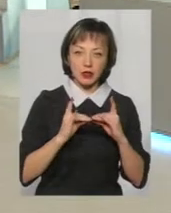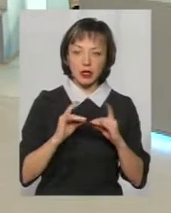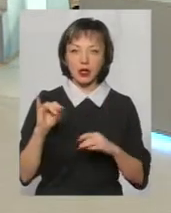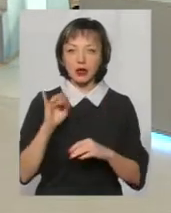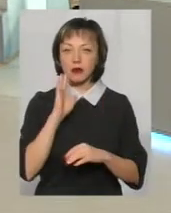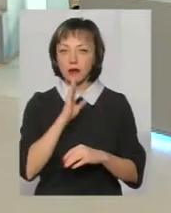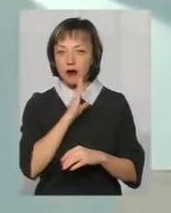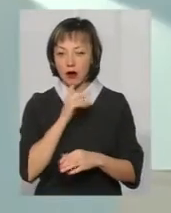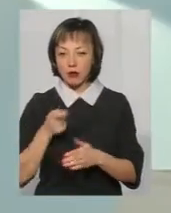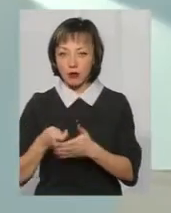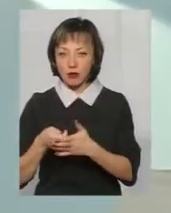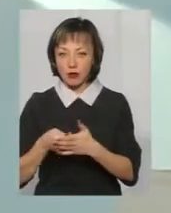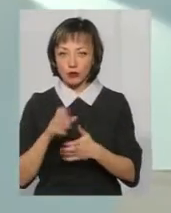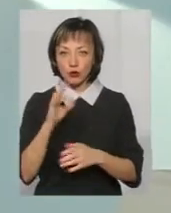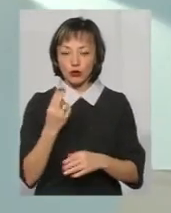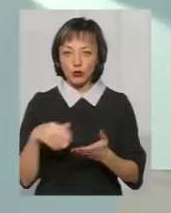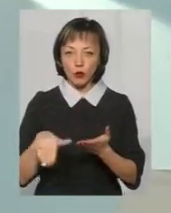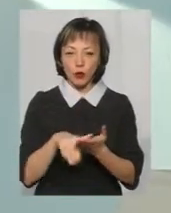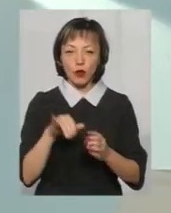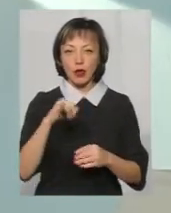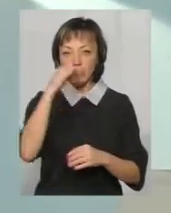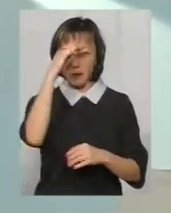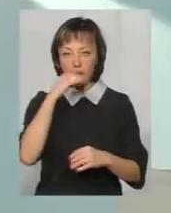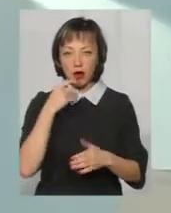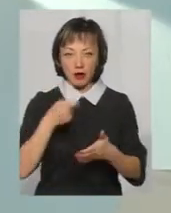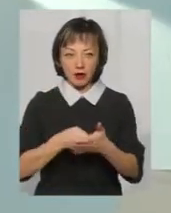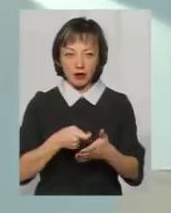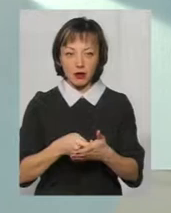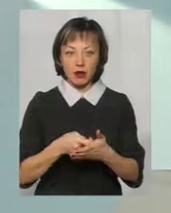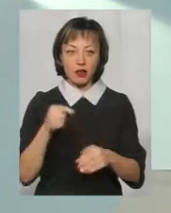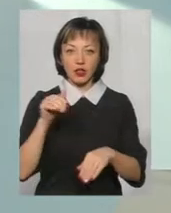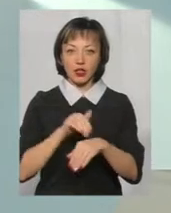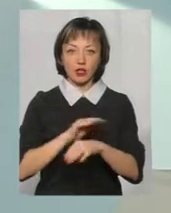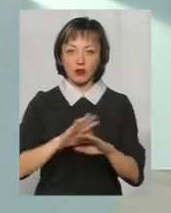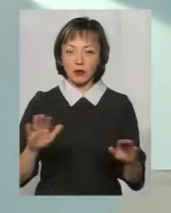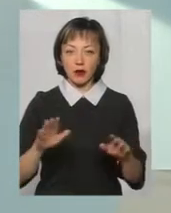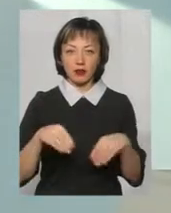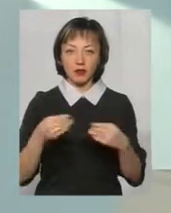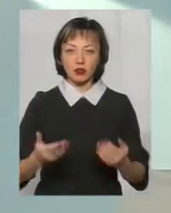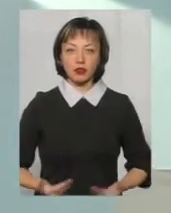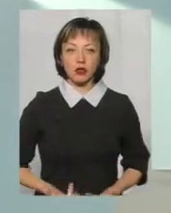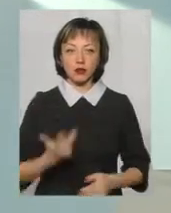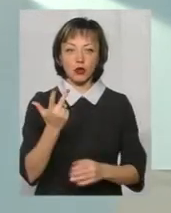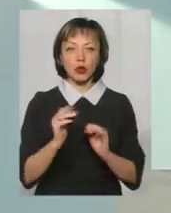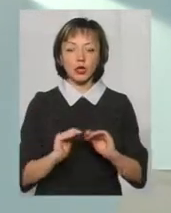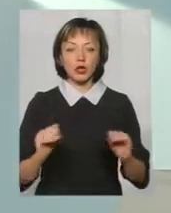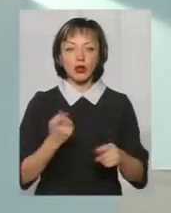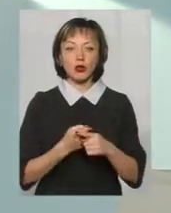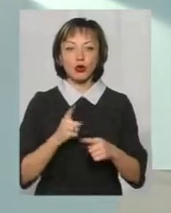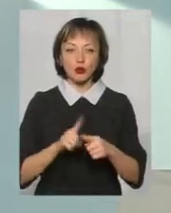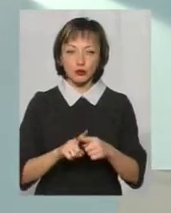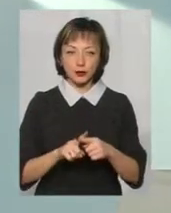і маму, яка отримує соціальну допомогу, і батька не зачіпає, який не дав життя трьом дітей. Тому